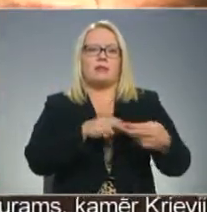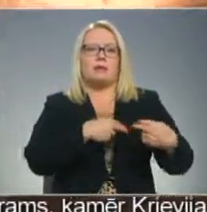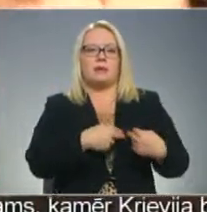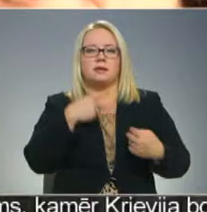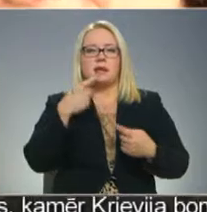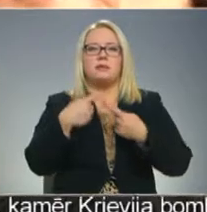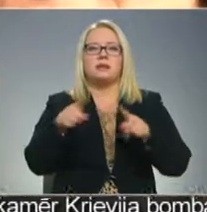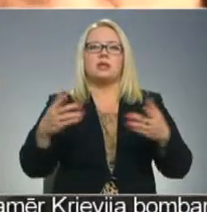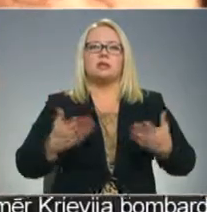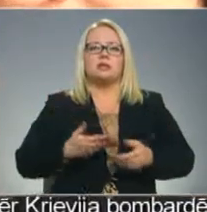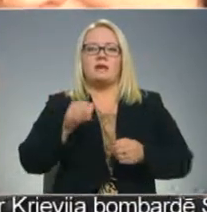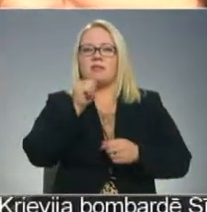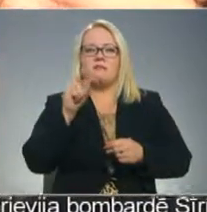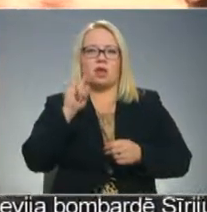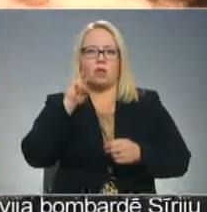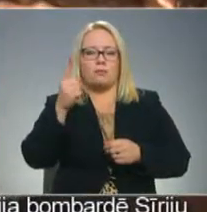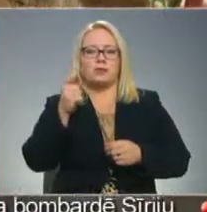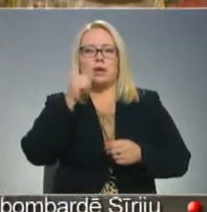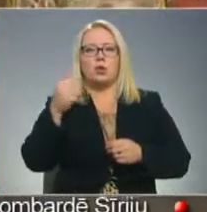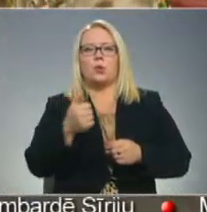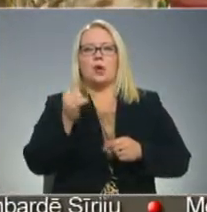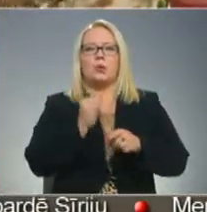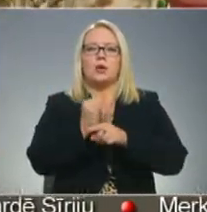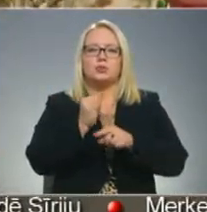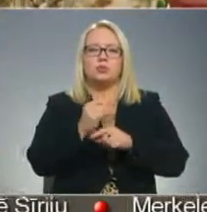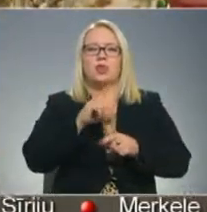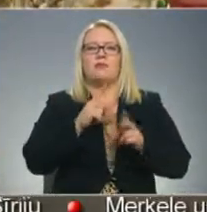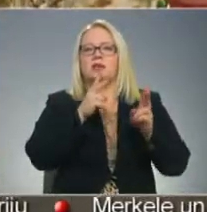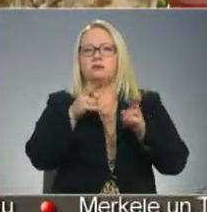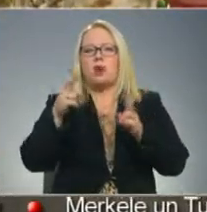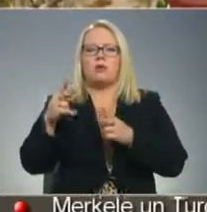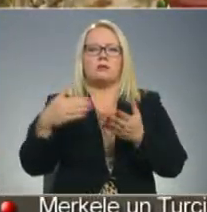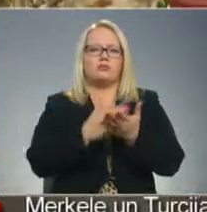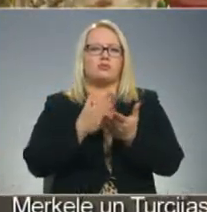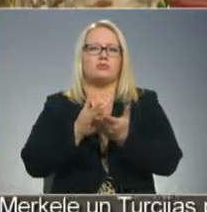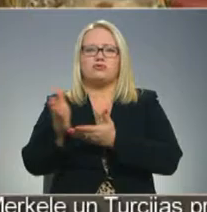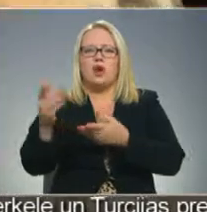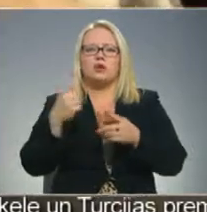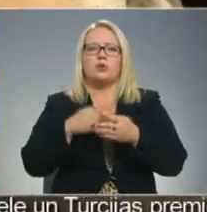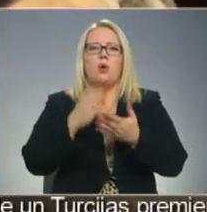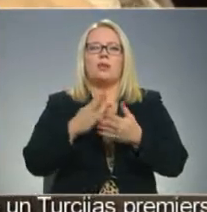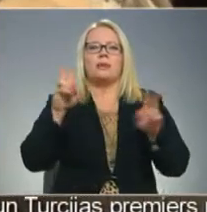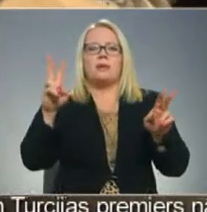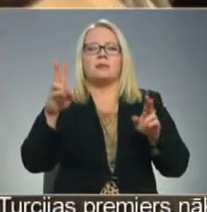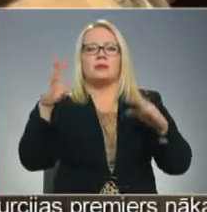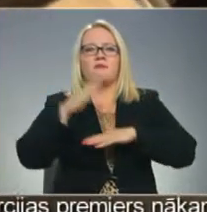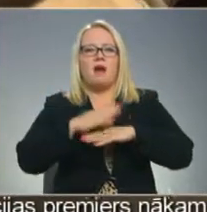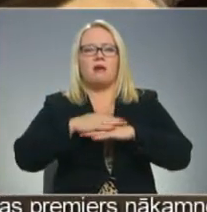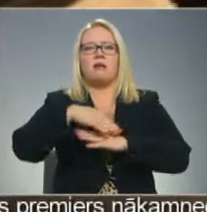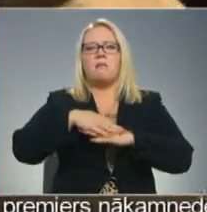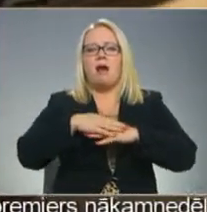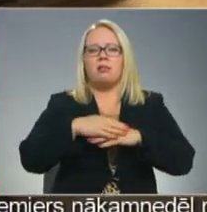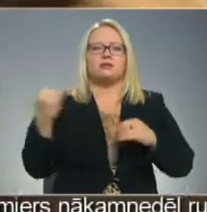citu dzīvi pat nespēja iedomāties. Igadējās ekskursijās Latvijas braukātu krustu šķērsu, notiek tematiski vakari bāles un aizraujoši